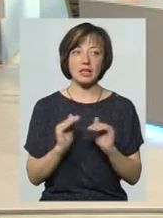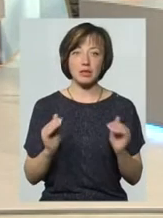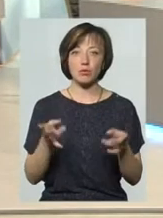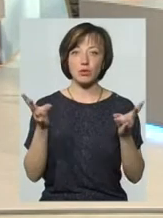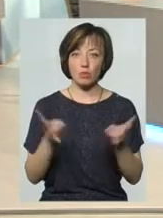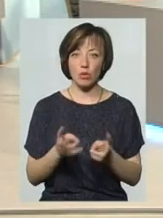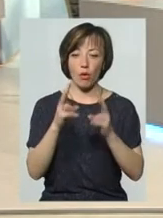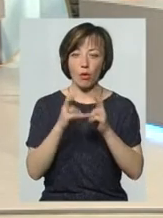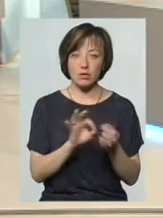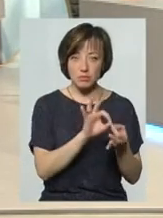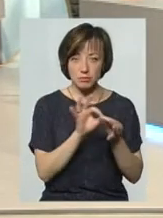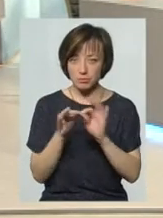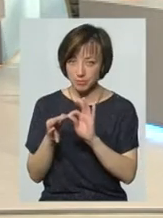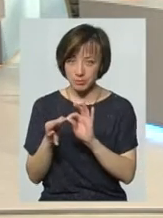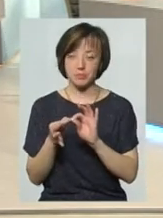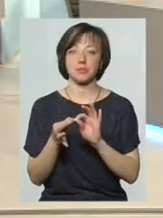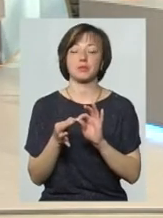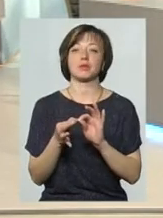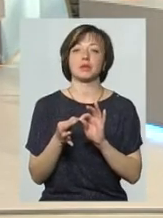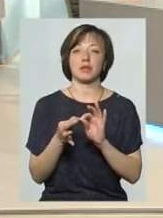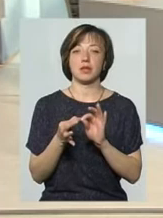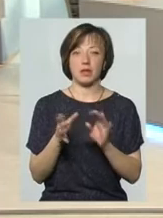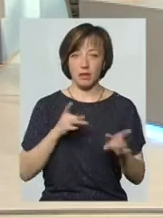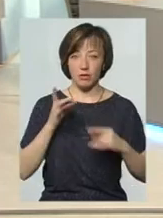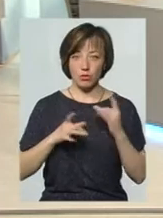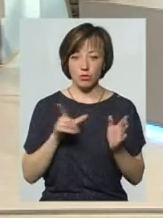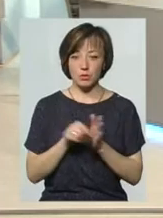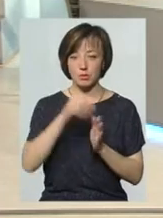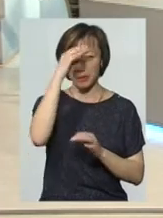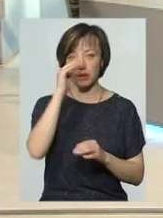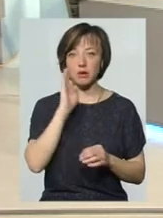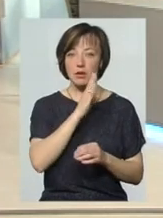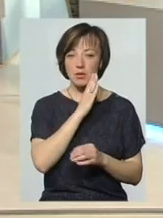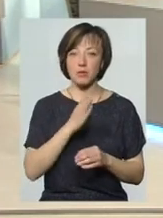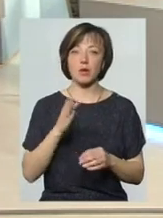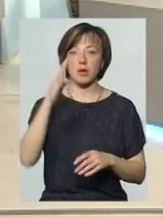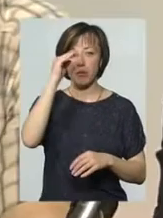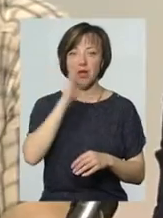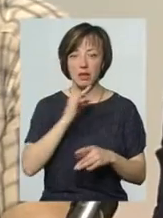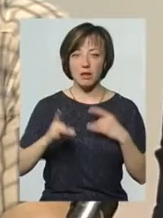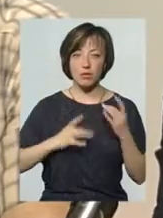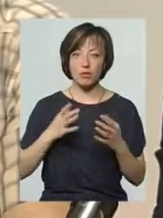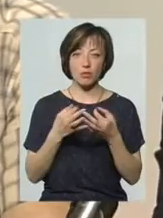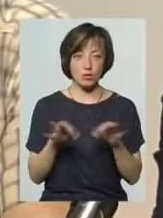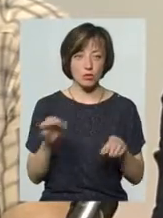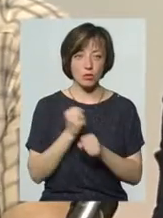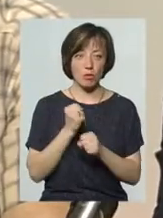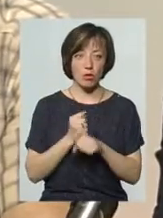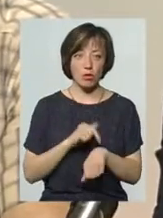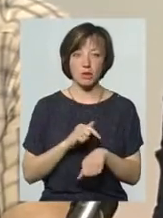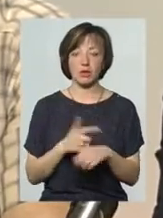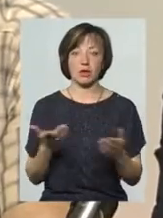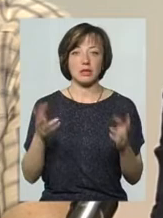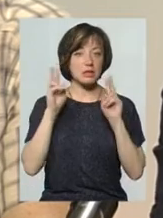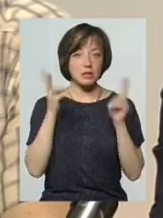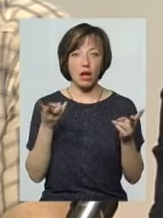потребують огляду непланового, так би мовити. І вони нервують з батьками. Так, і батьки нервують, тому що вони відпросилися з роботи. І вони